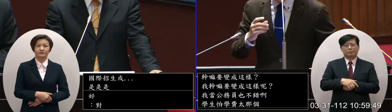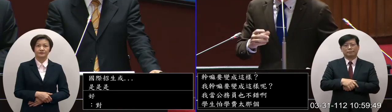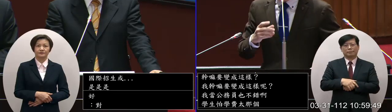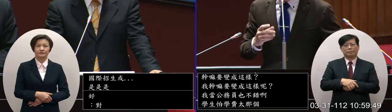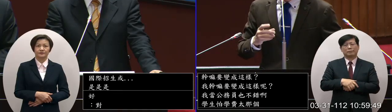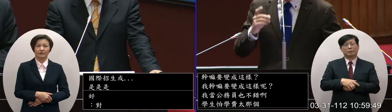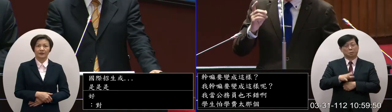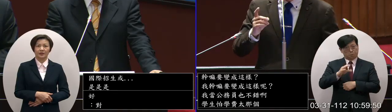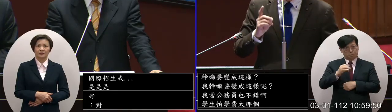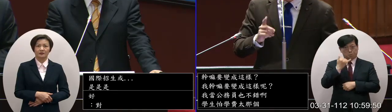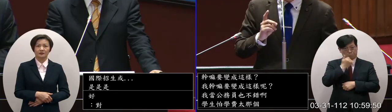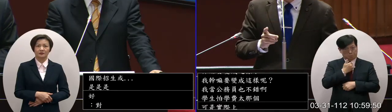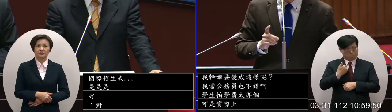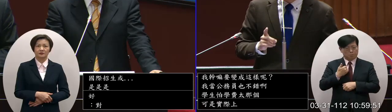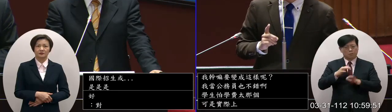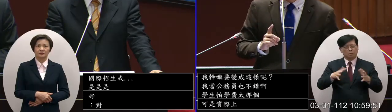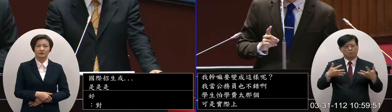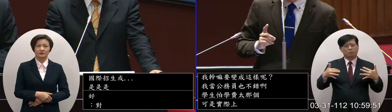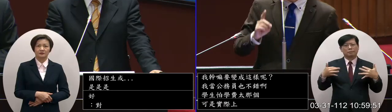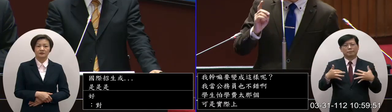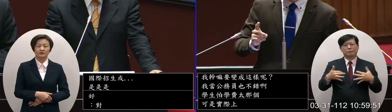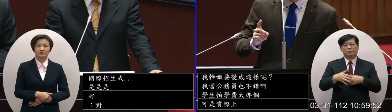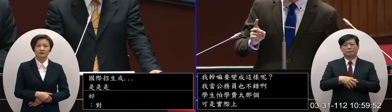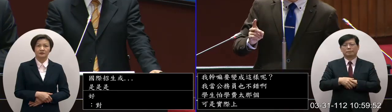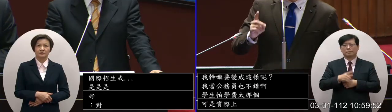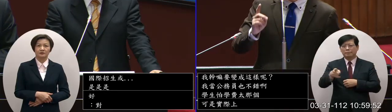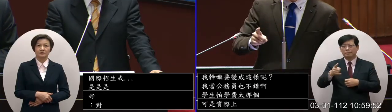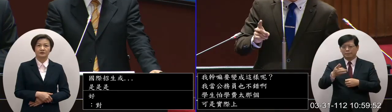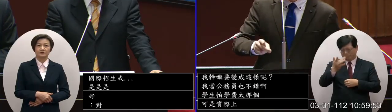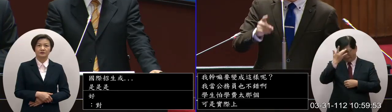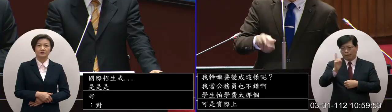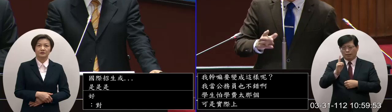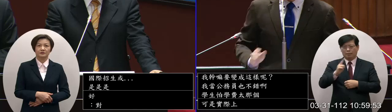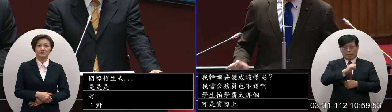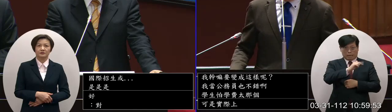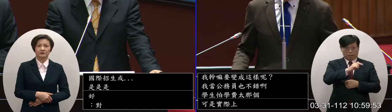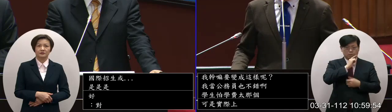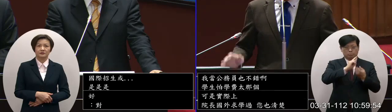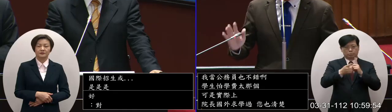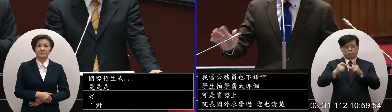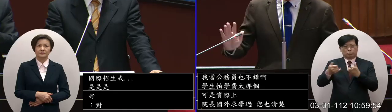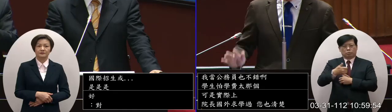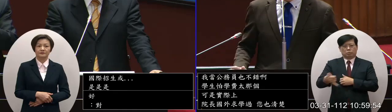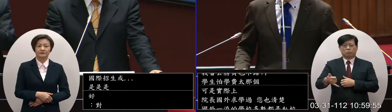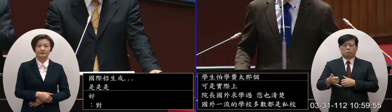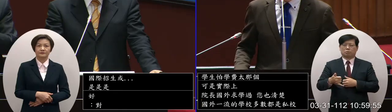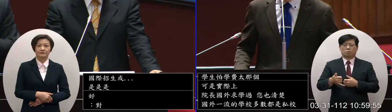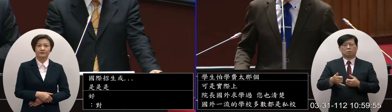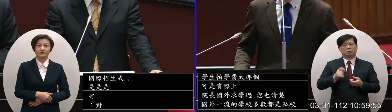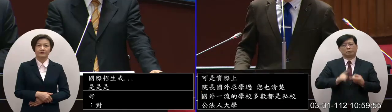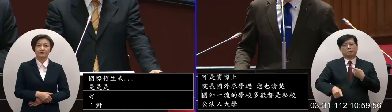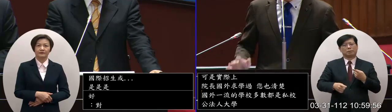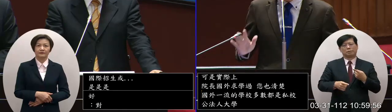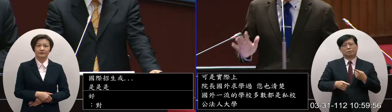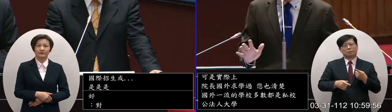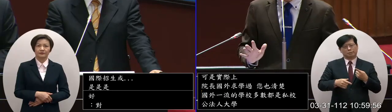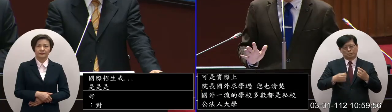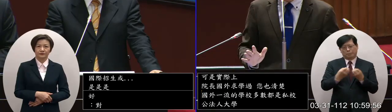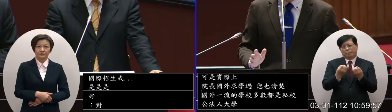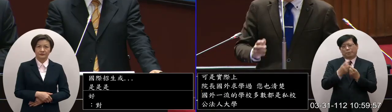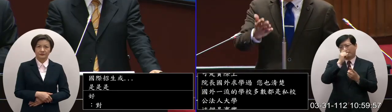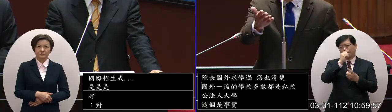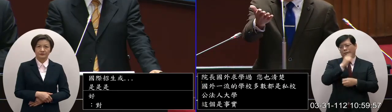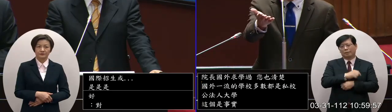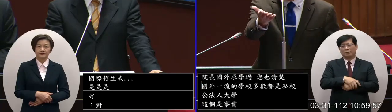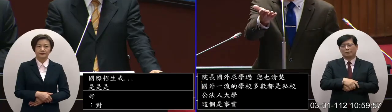那我們真的有沒有可能因為今天很多的問題都卡在把教授當公務員嘛這就是直說了就是這樣子才會出